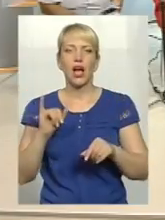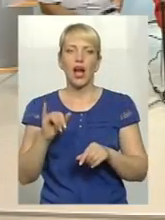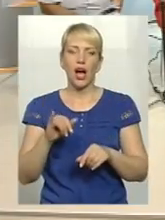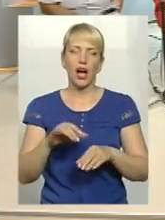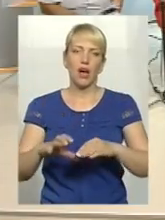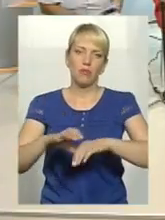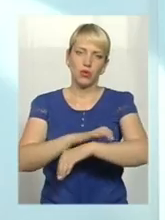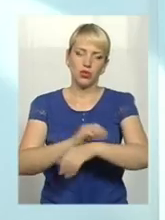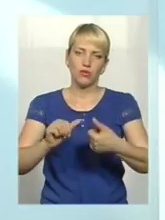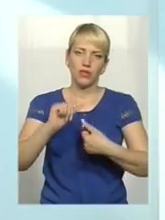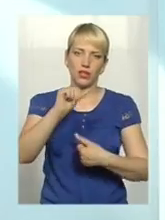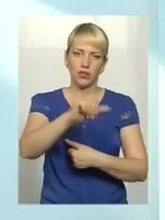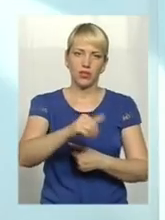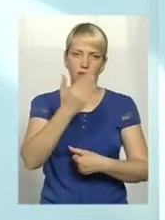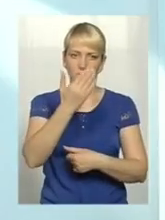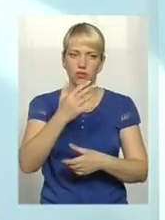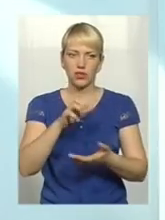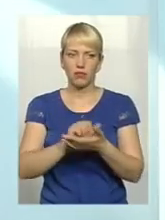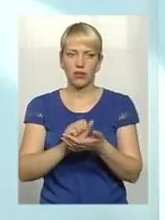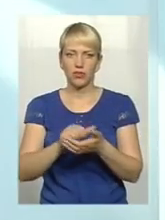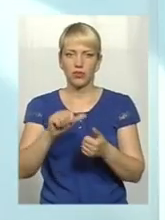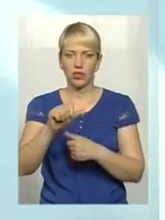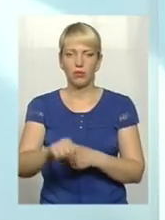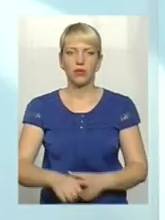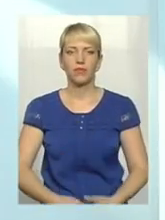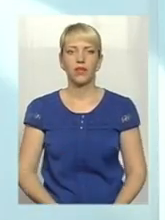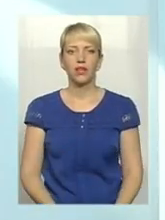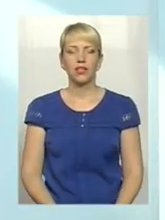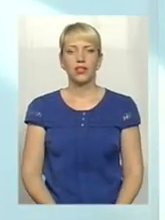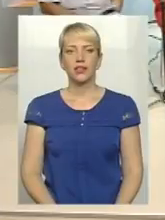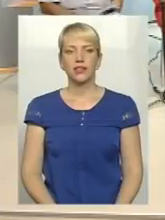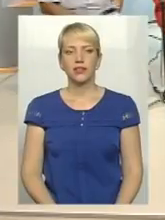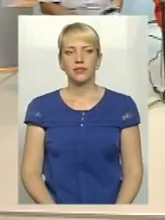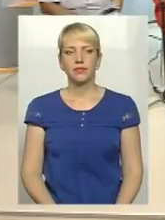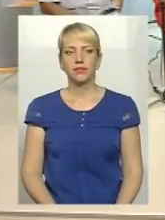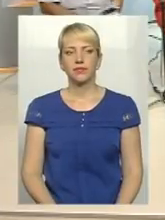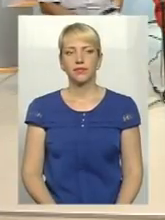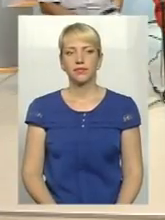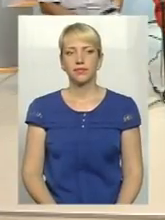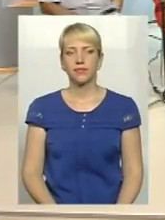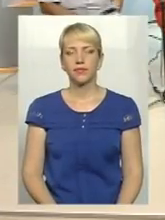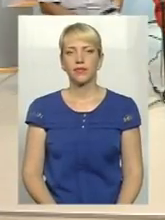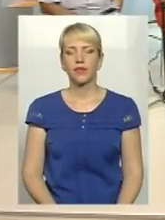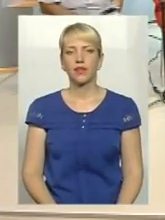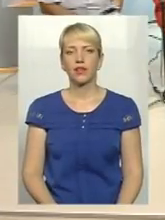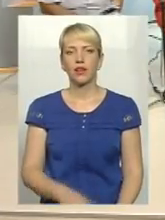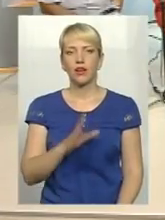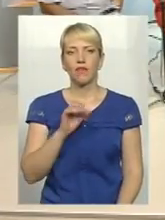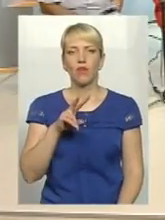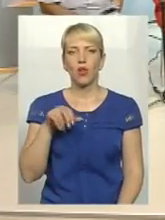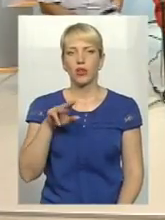Петрашко в поліклініці номер один. Дякую. Тепер, пане Володимир, хотіла б вас